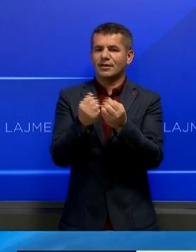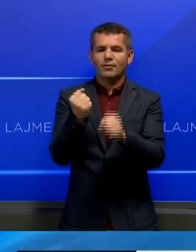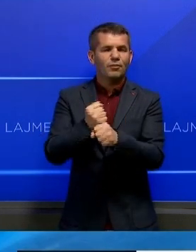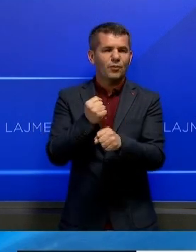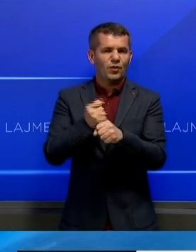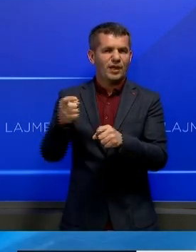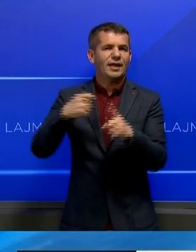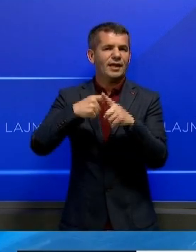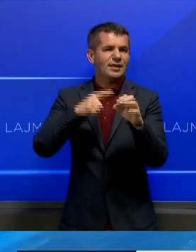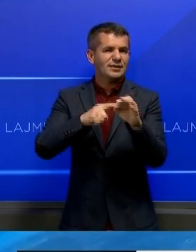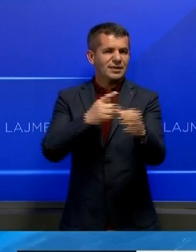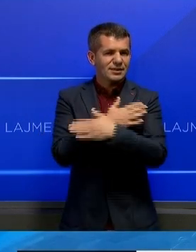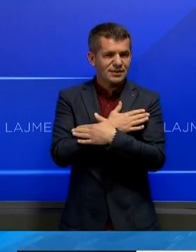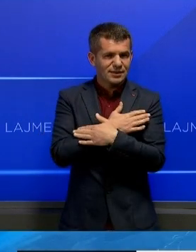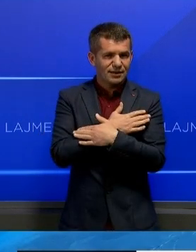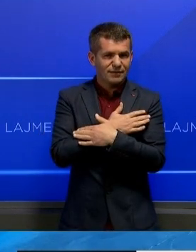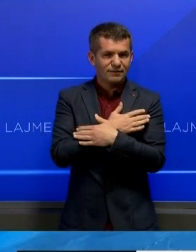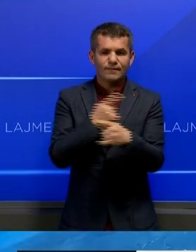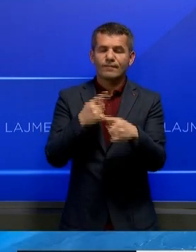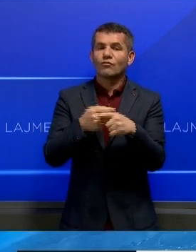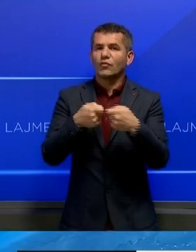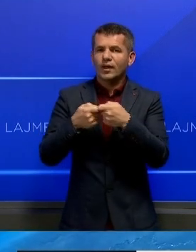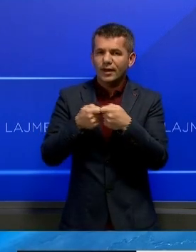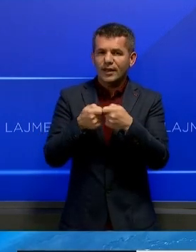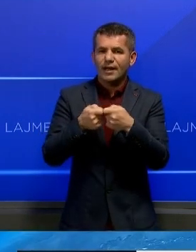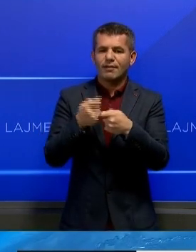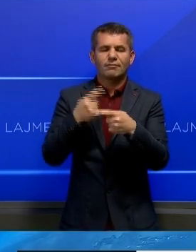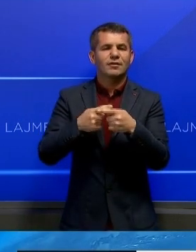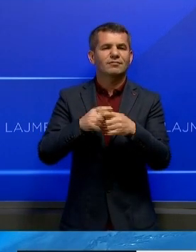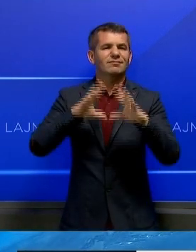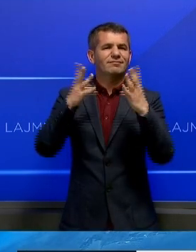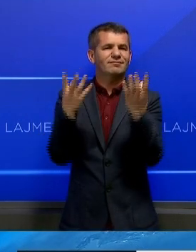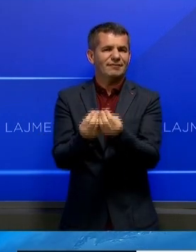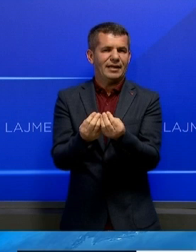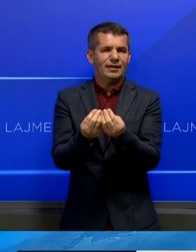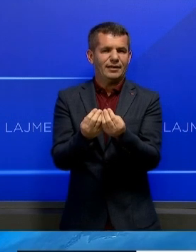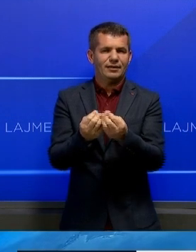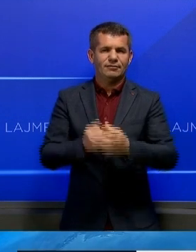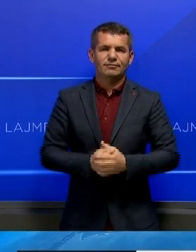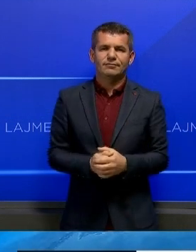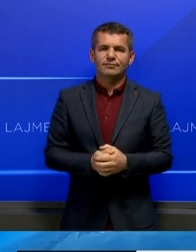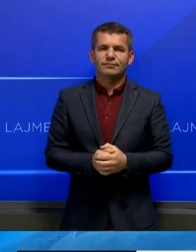punës së Këqëzës në organizimin dhe administrimin e atyre zxedjeve.